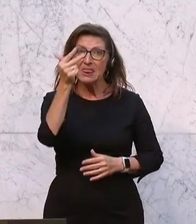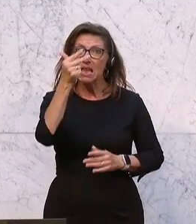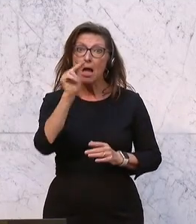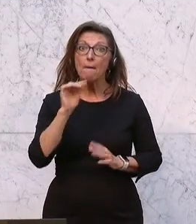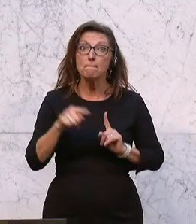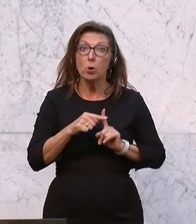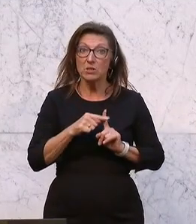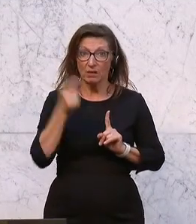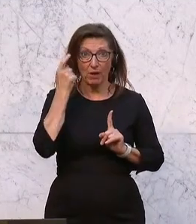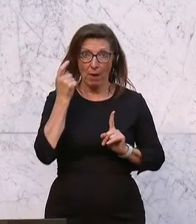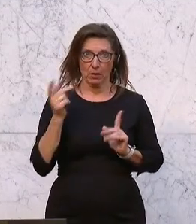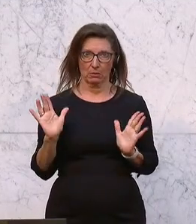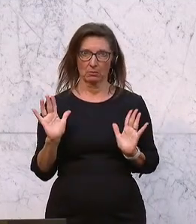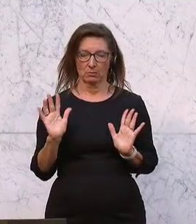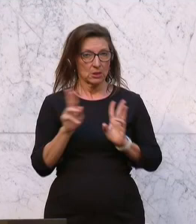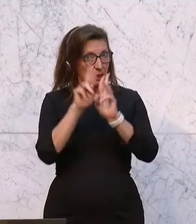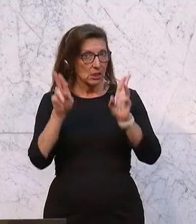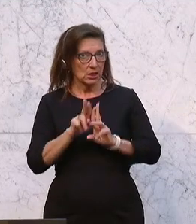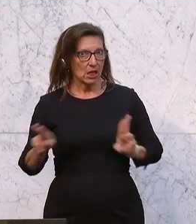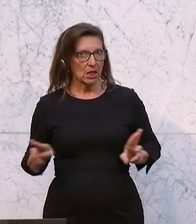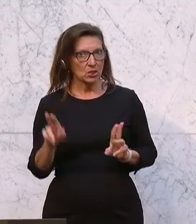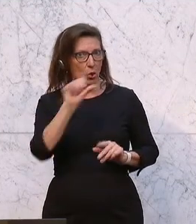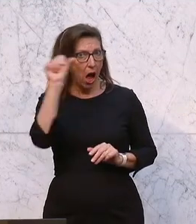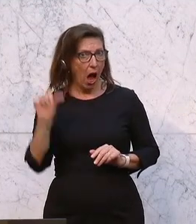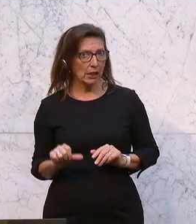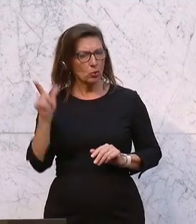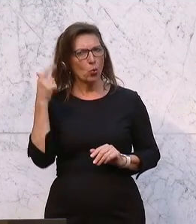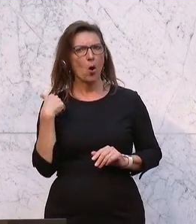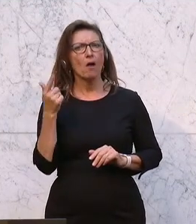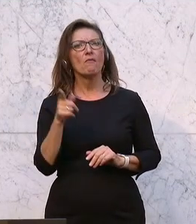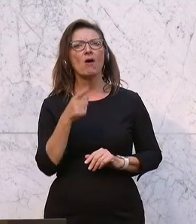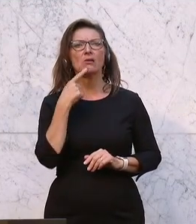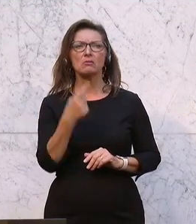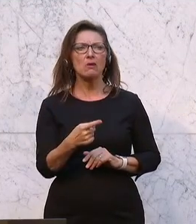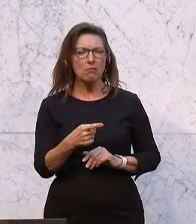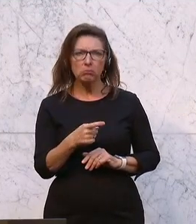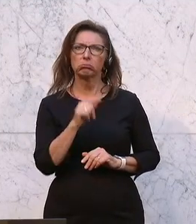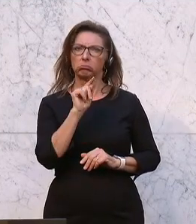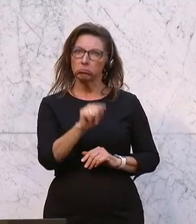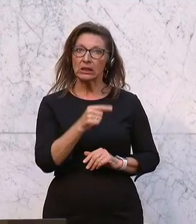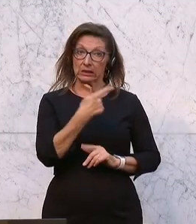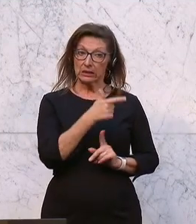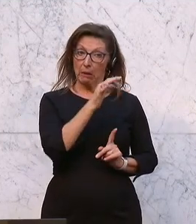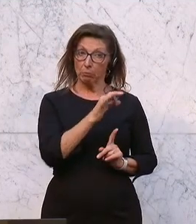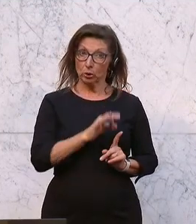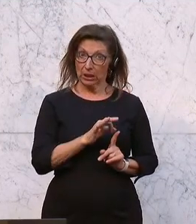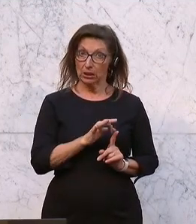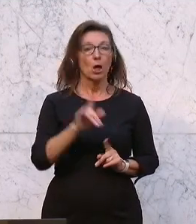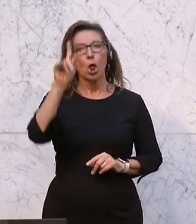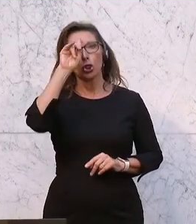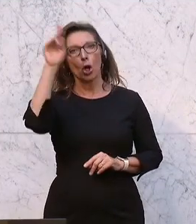Das liegt laut Bewertung einer internationalen Agentur bei 2 Prozent. Die Deutschen haben 4 Prozent.